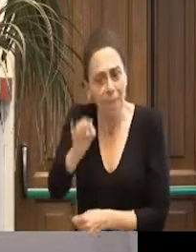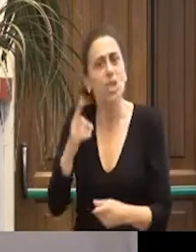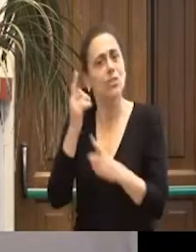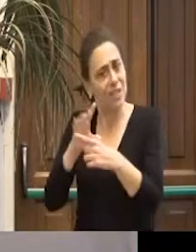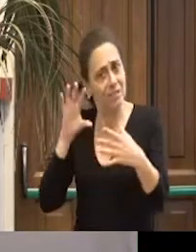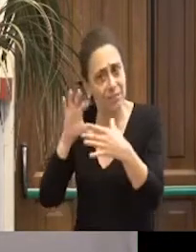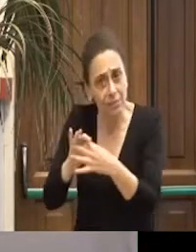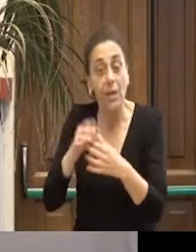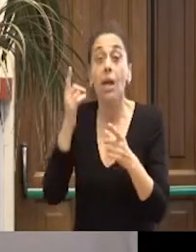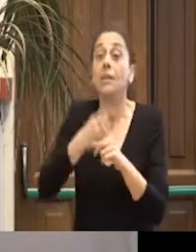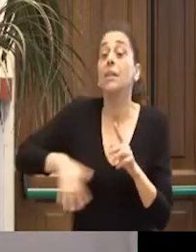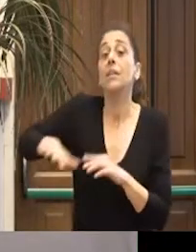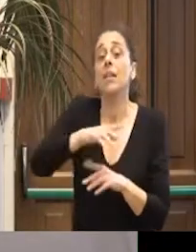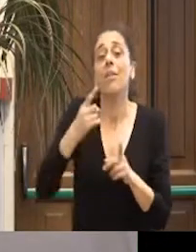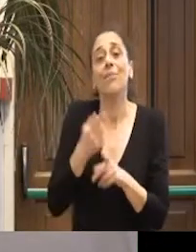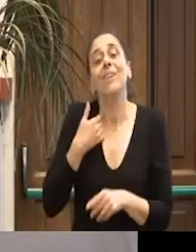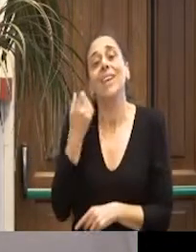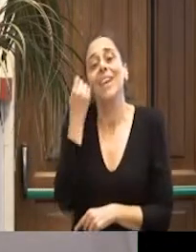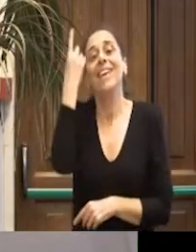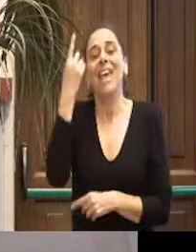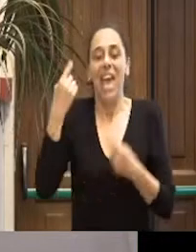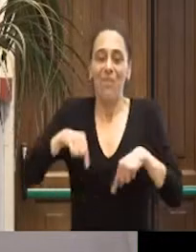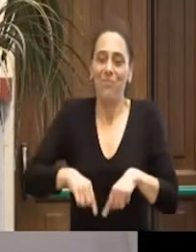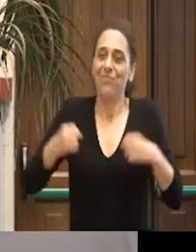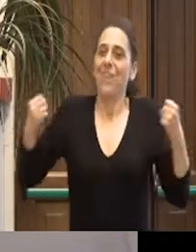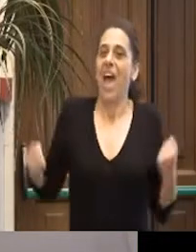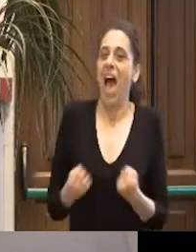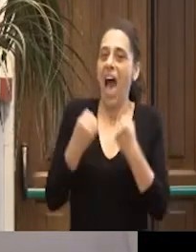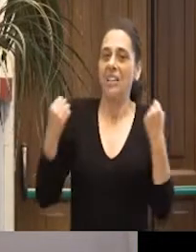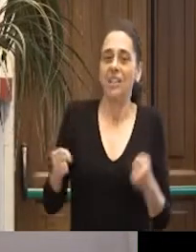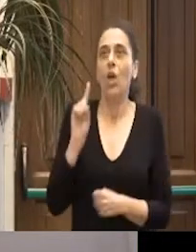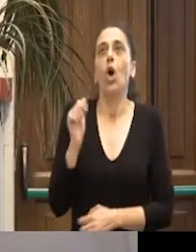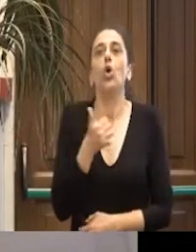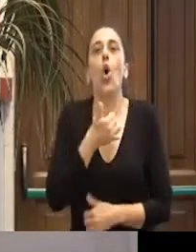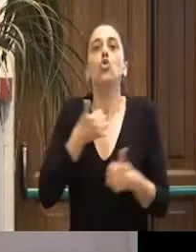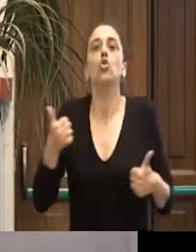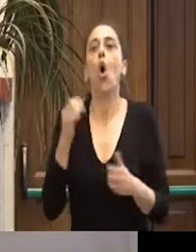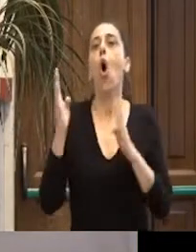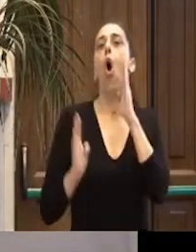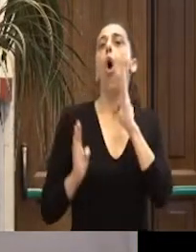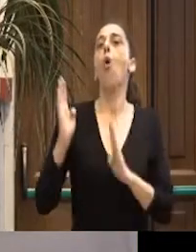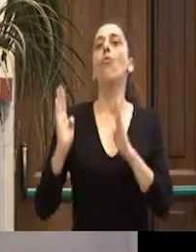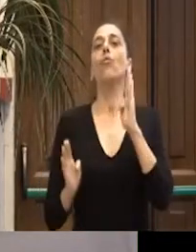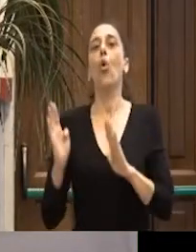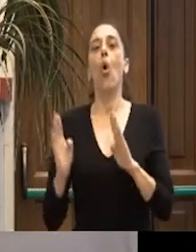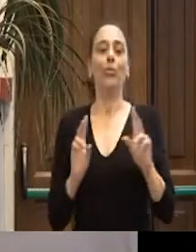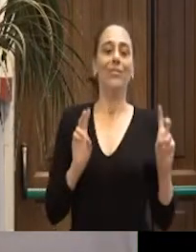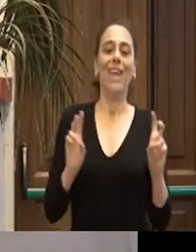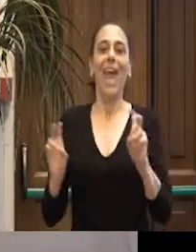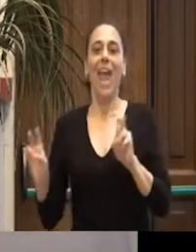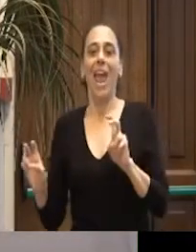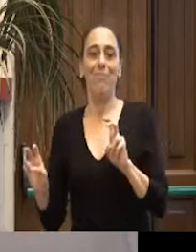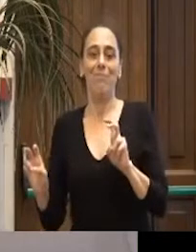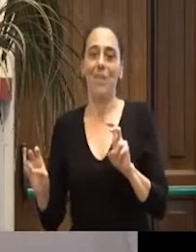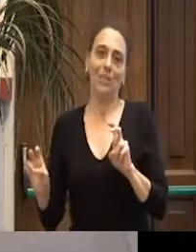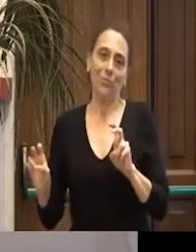poi un'idea come dire anche di festa e di attività e quindi non necessariamente di solo confronto sulle tematiche, perché